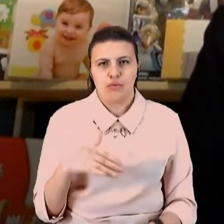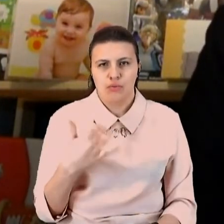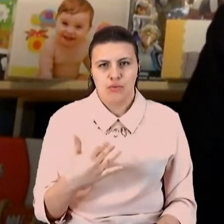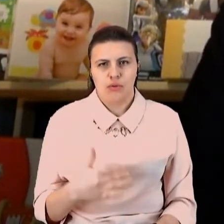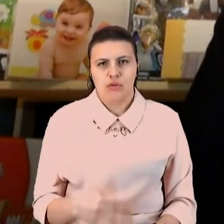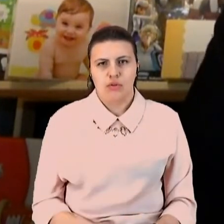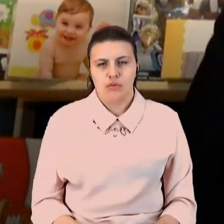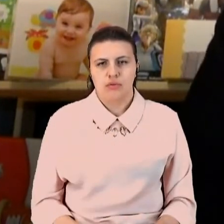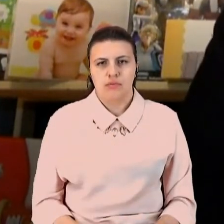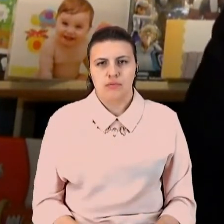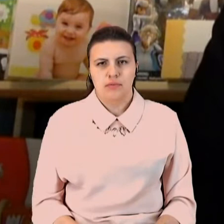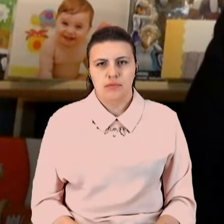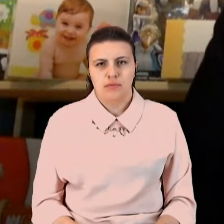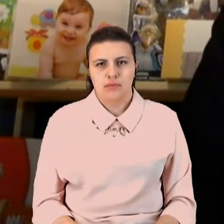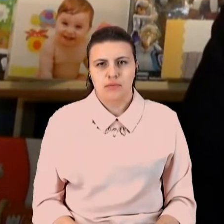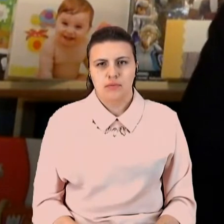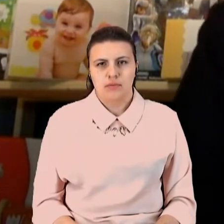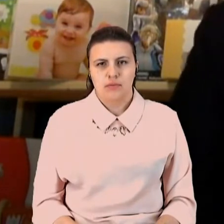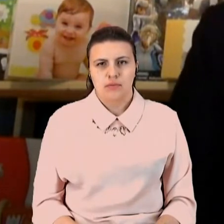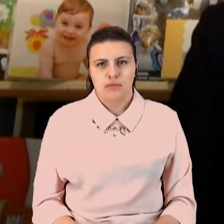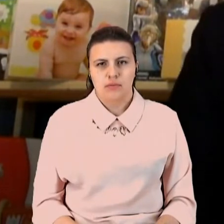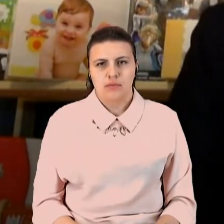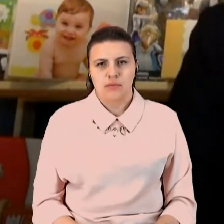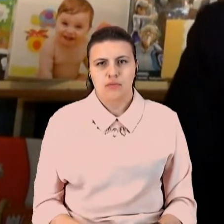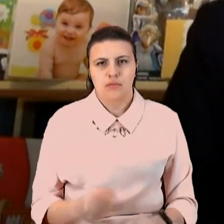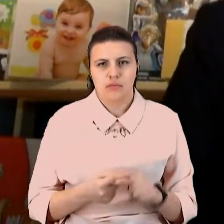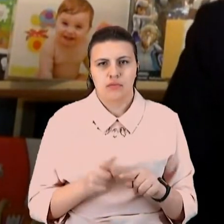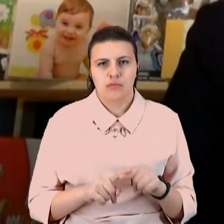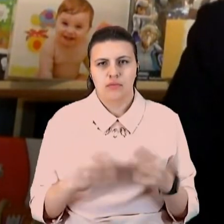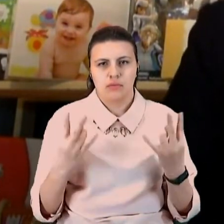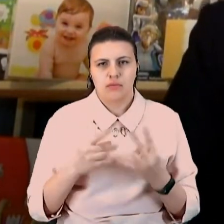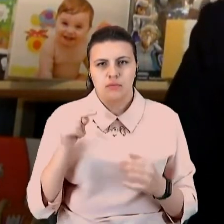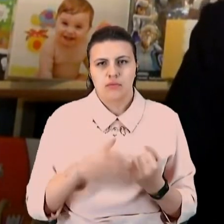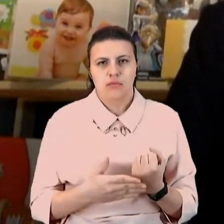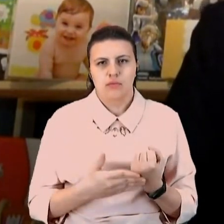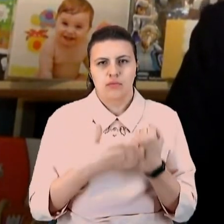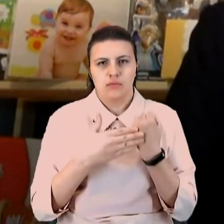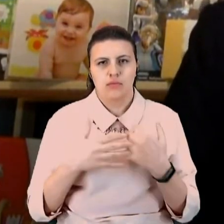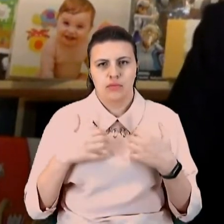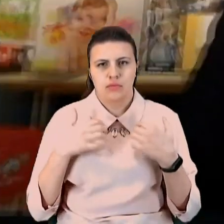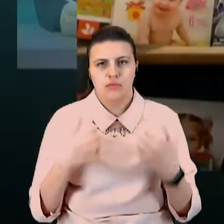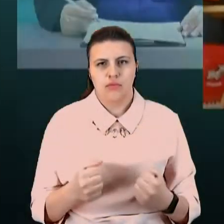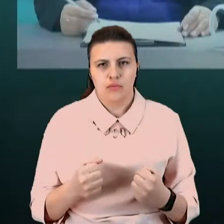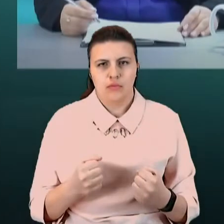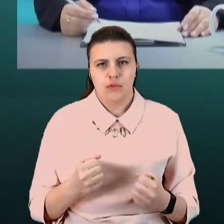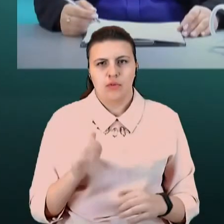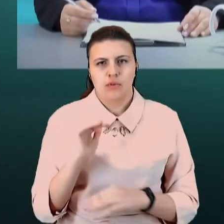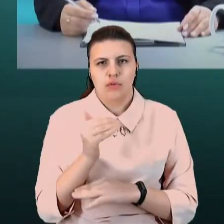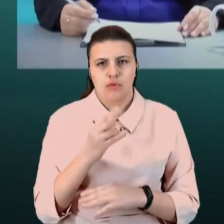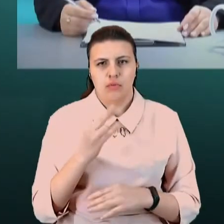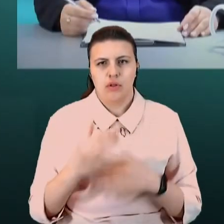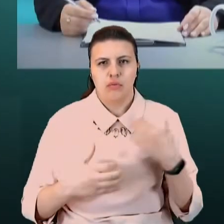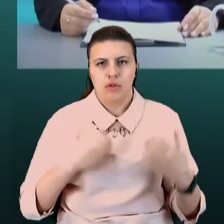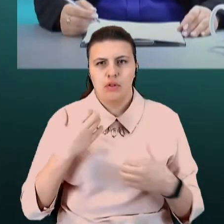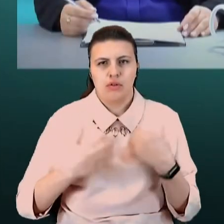ставлів. В принципі, це варто тому, щоб, як мінімум, підтримати здоров'я дитини, щоб не переживати, те, що буде гратися і мати вам